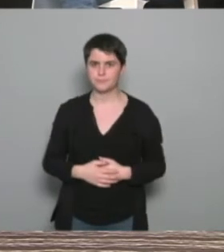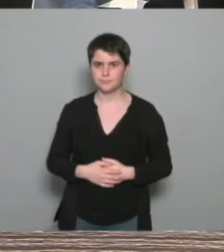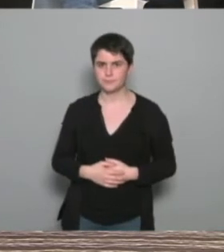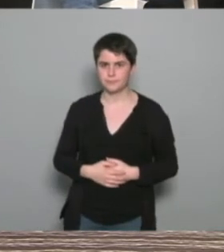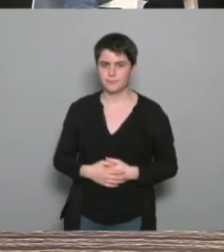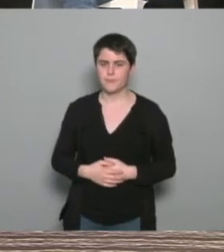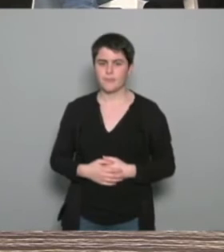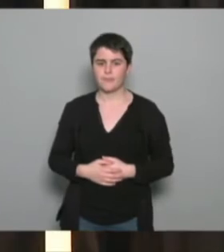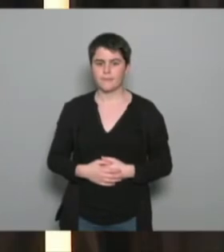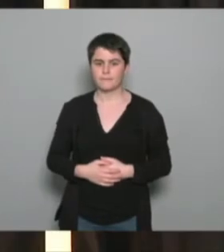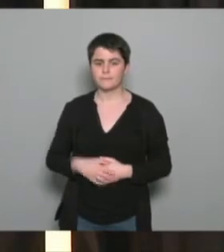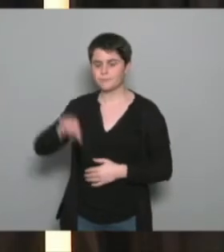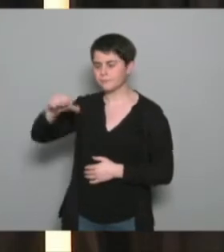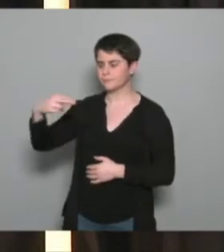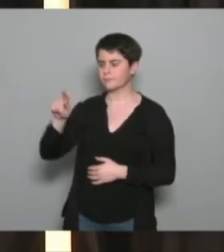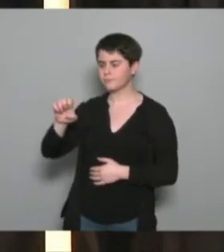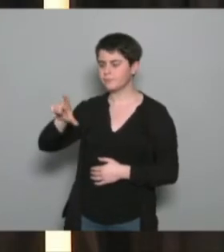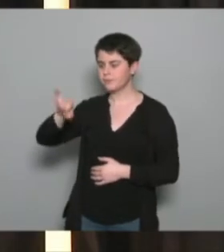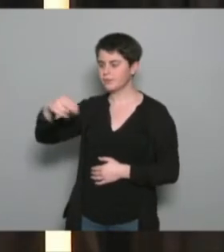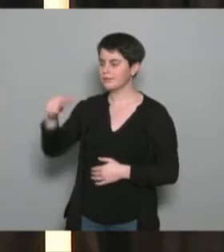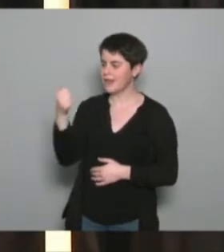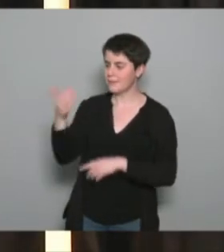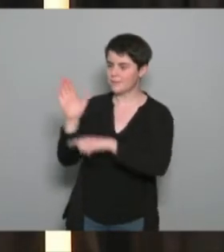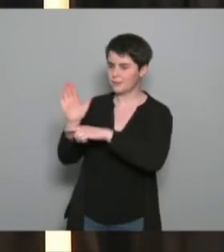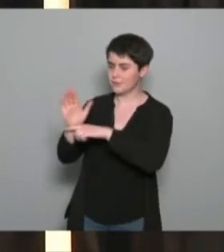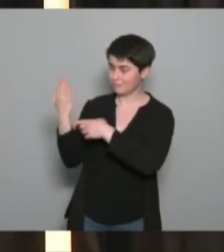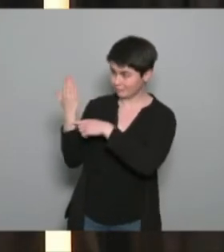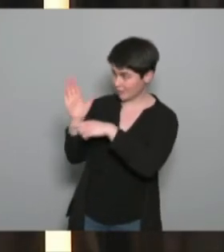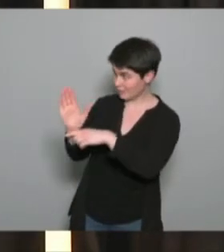témoigner ce qu'elle est venue chercher vas-y Angelina présente-toi